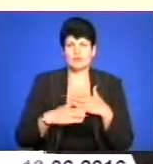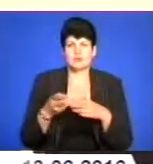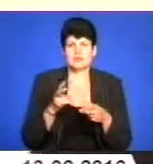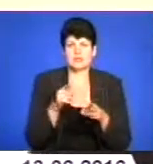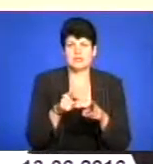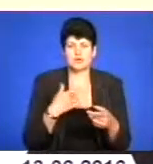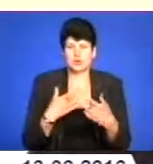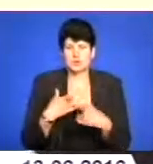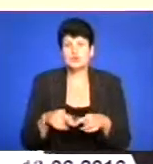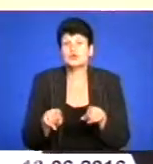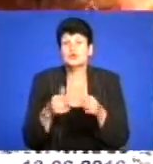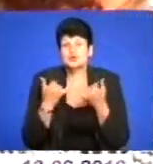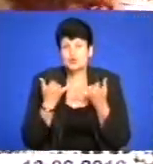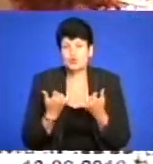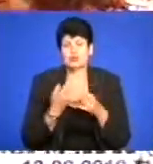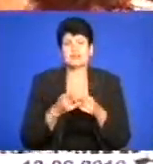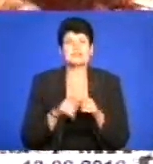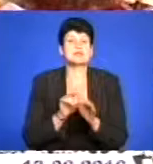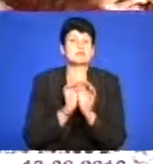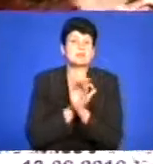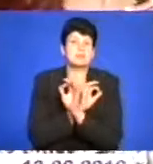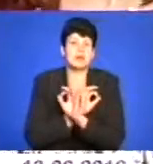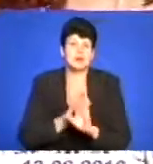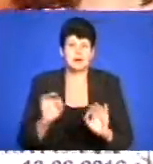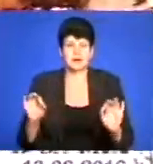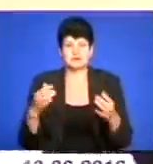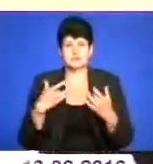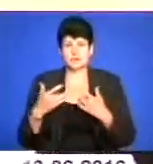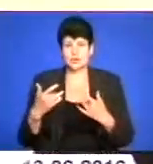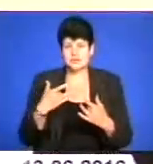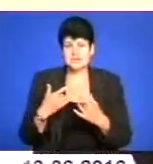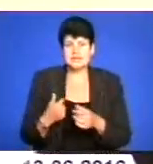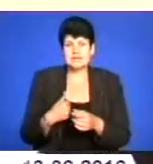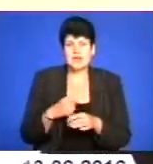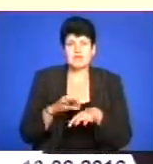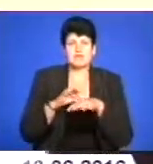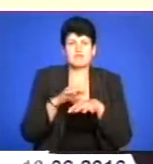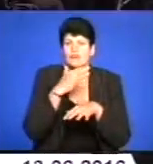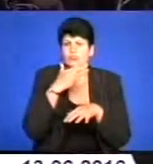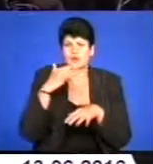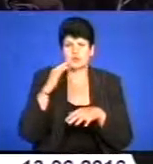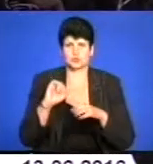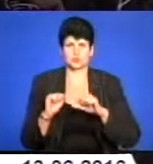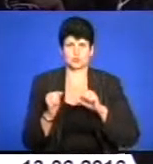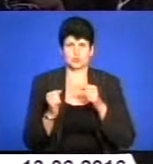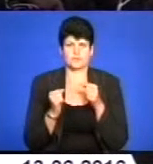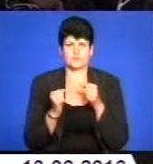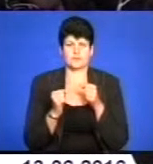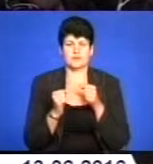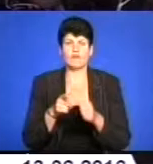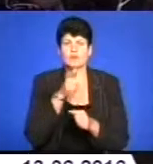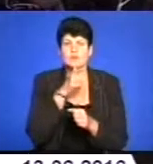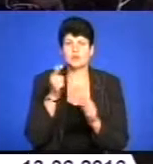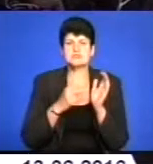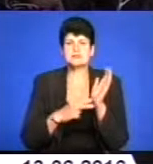концерти. Сьогодні на цей прекрасний концерт я привів багато друзів своїх. В епоху 70